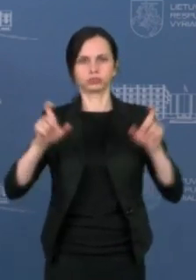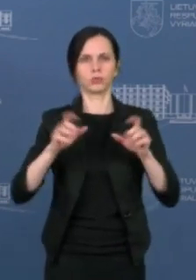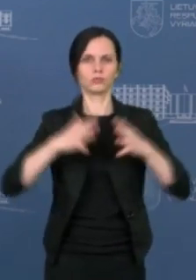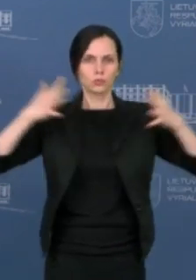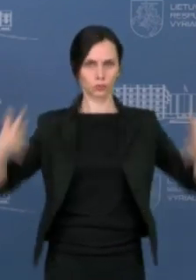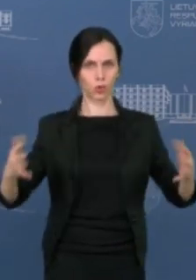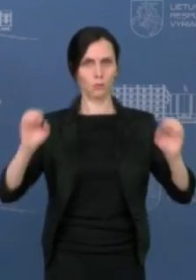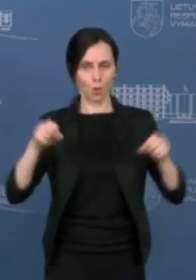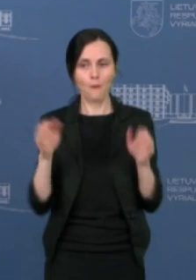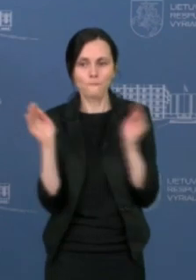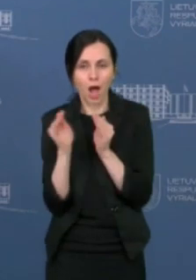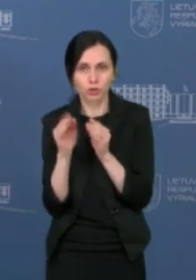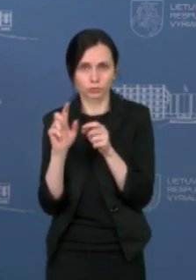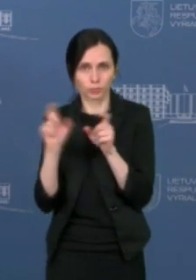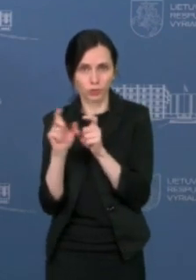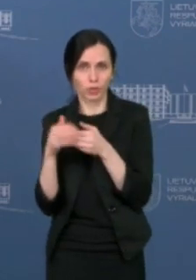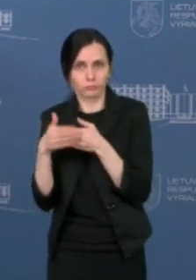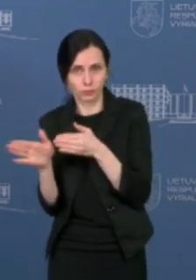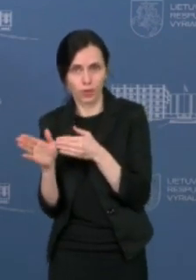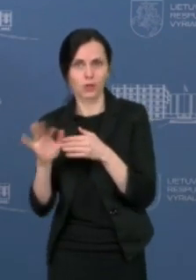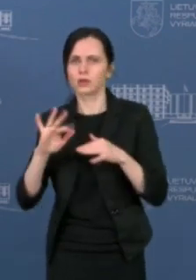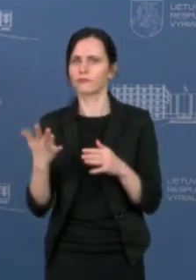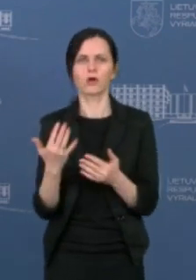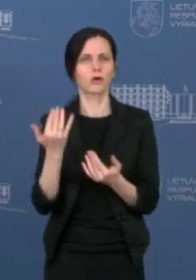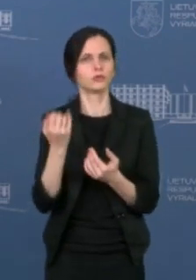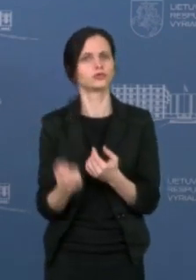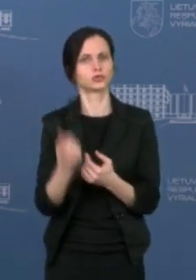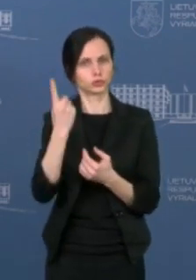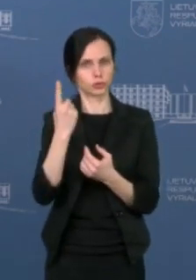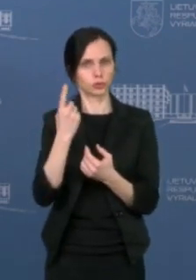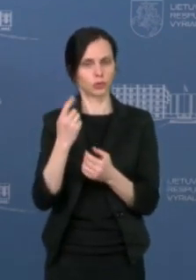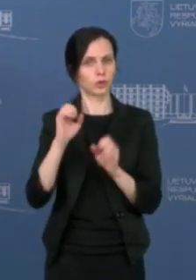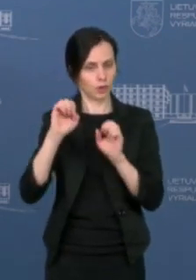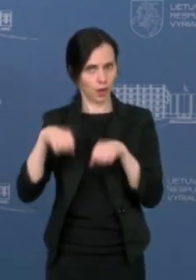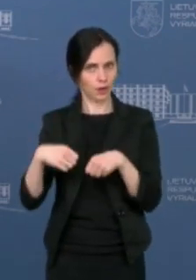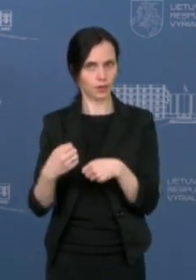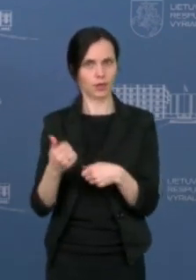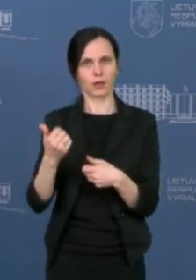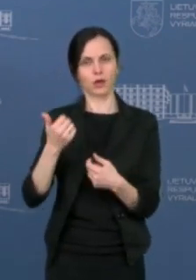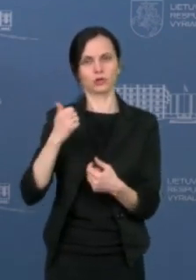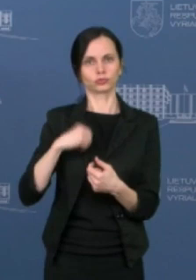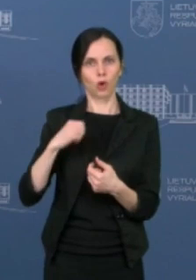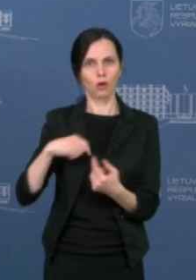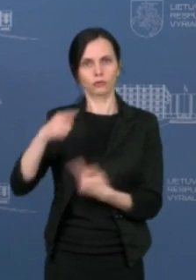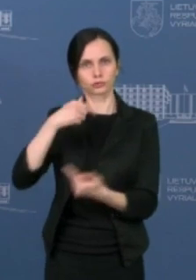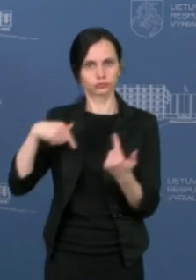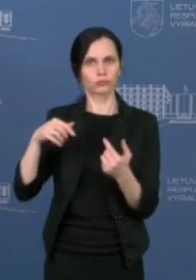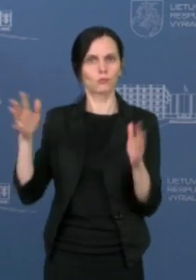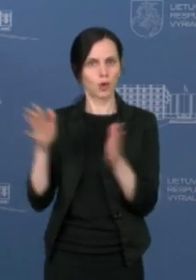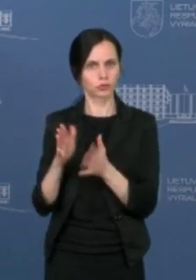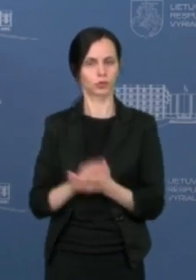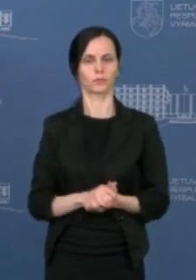aplinkybėm šita nuostata atsirado ir kiek tai gali padidinti žmonių srūtus prekybos centruose. Ačiū.